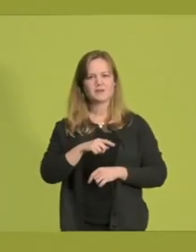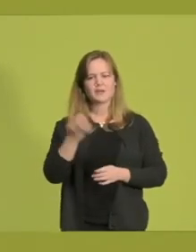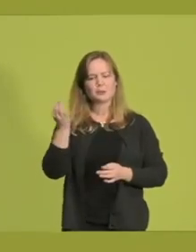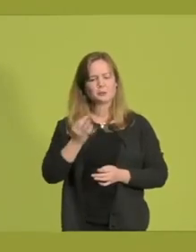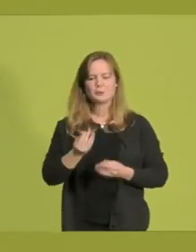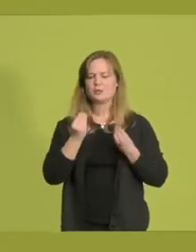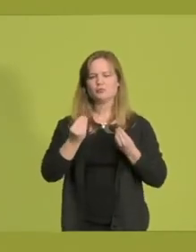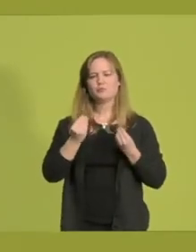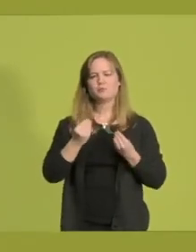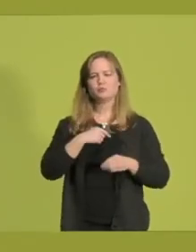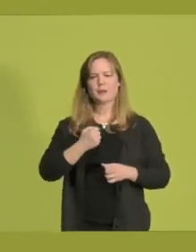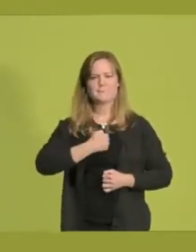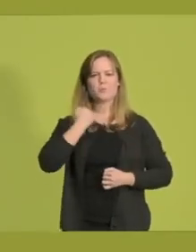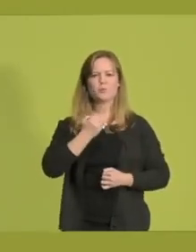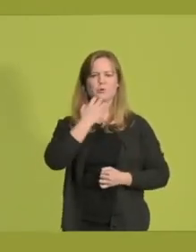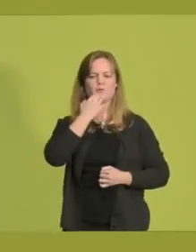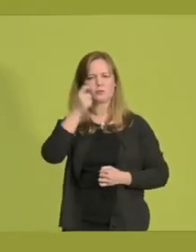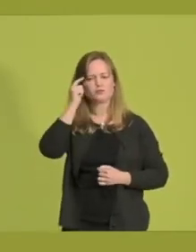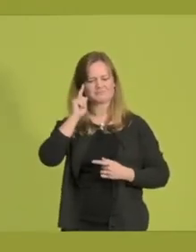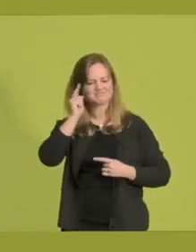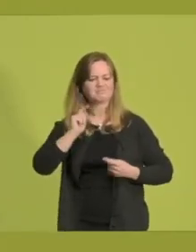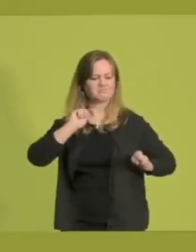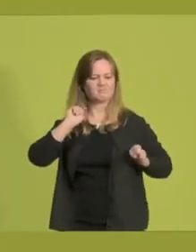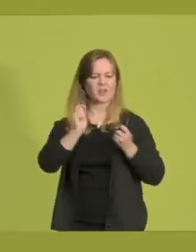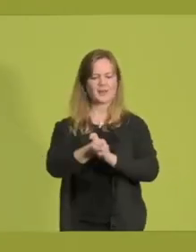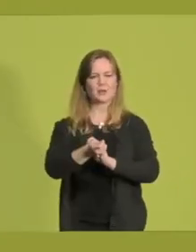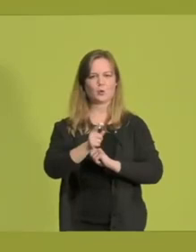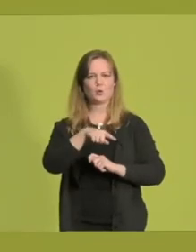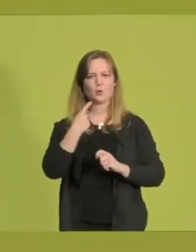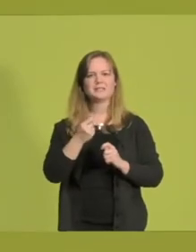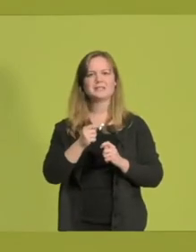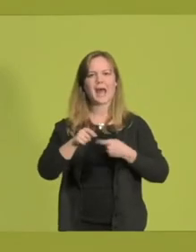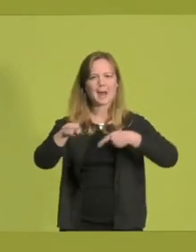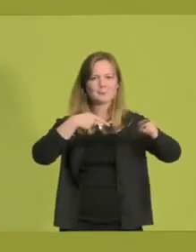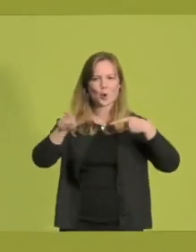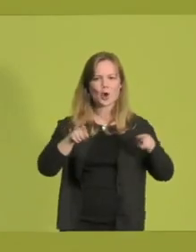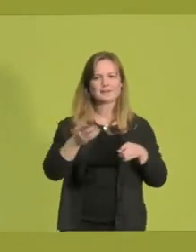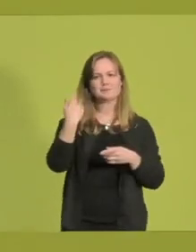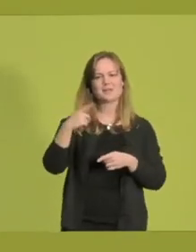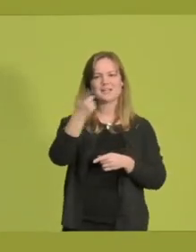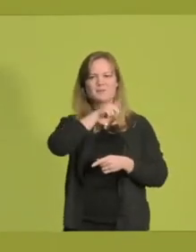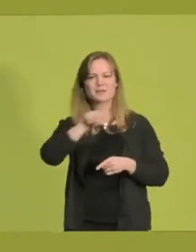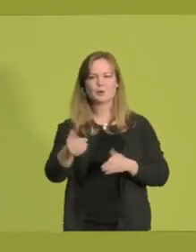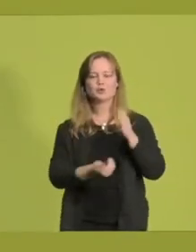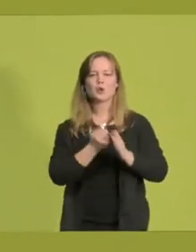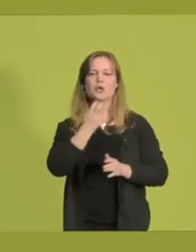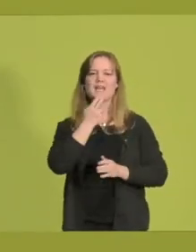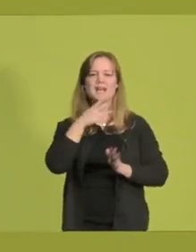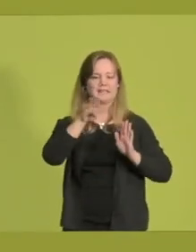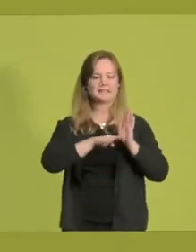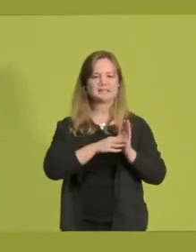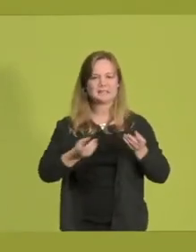Willen für Veränderungen gezeigt. Es waren unsere Abgeordneten, die im Jahr 2000 das Erneuerbare-Energien-Gesetz auf den Weg gebracht haben.